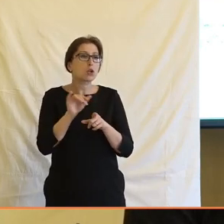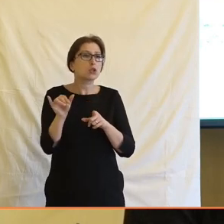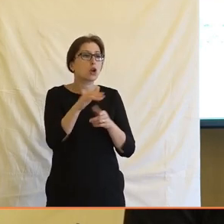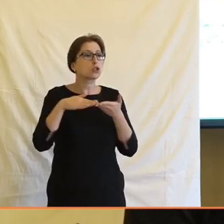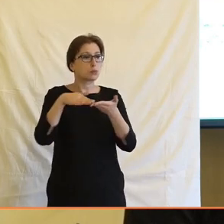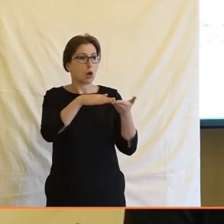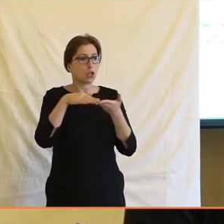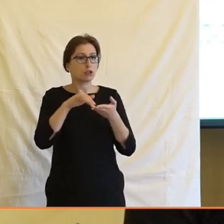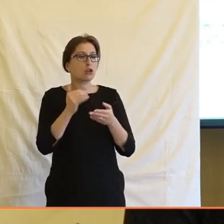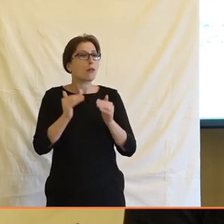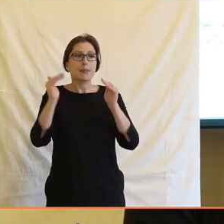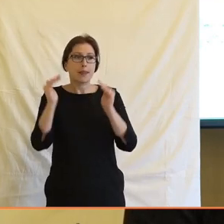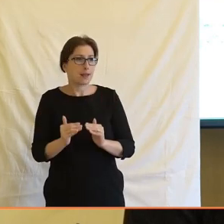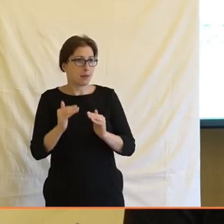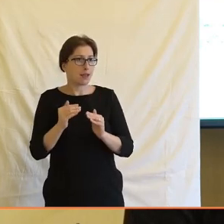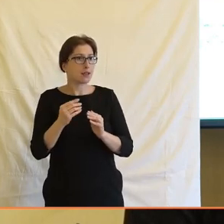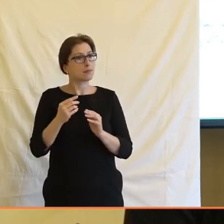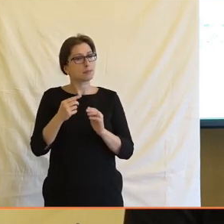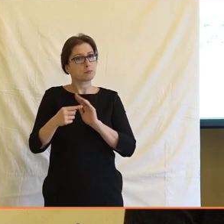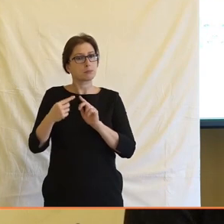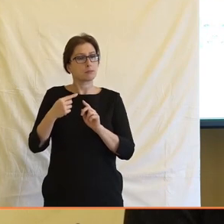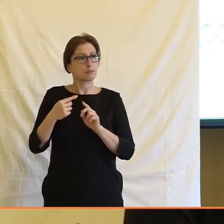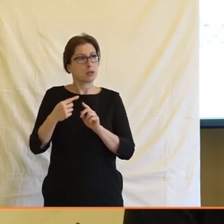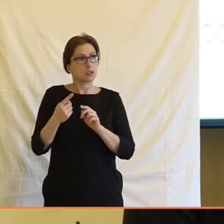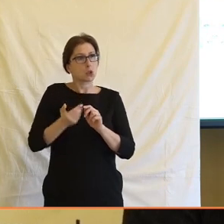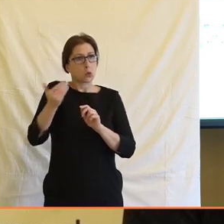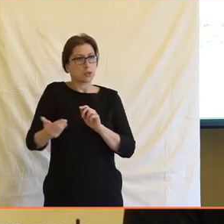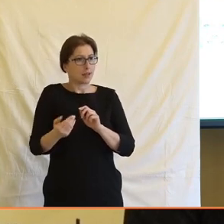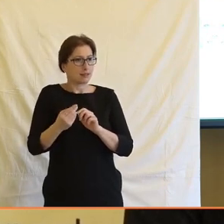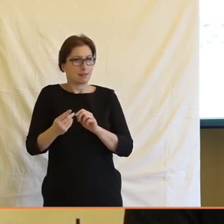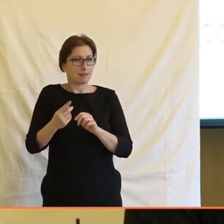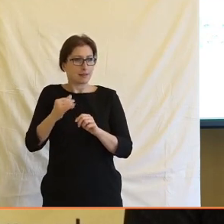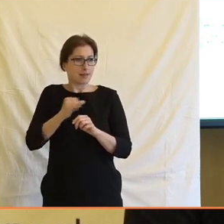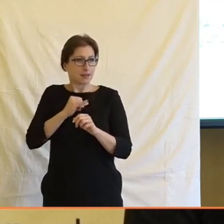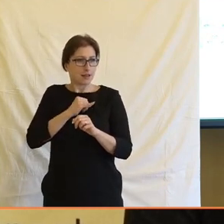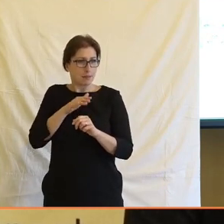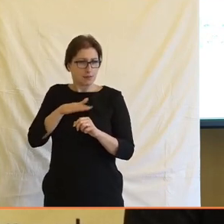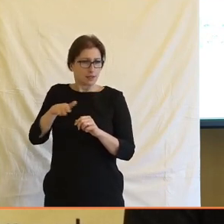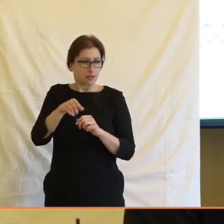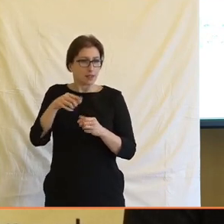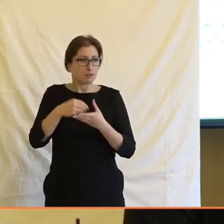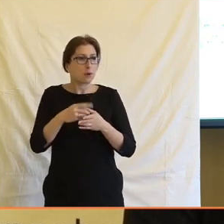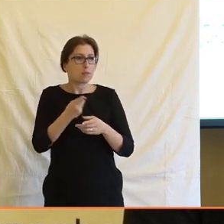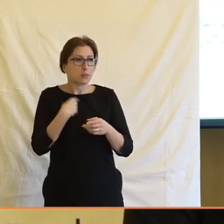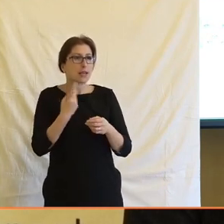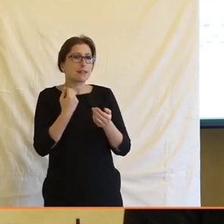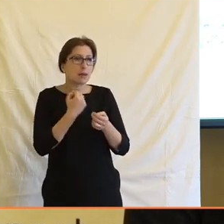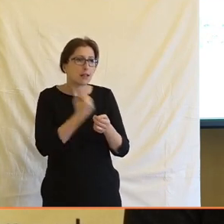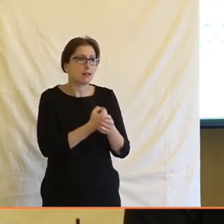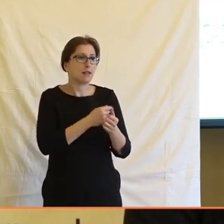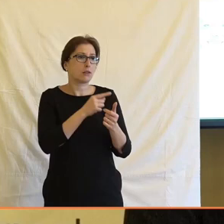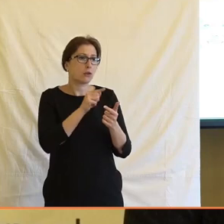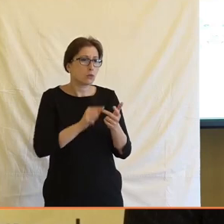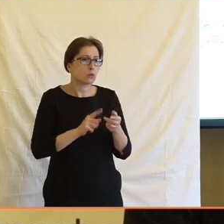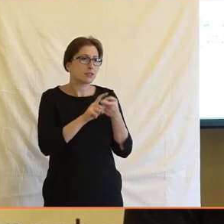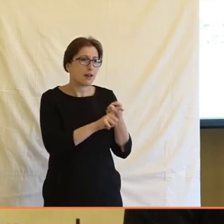pozitivně vnímaným sousedem. Ty výsledky dominujeme stále my s těmi iněkšími uživateli, to znamená dokonce